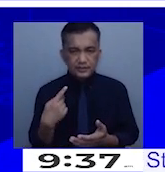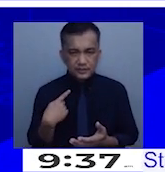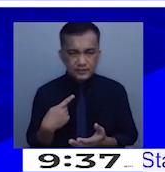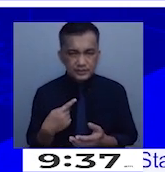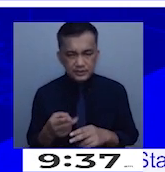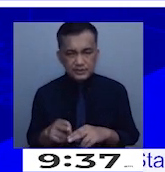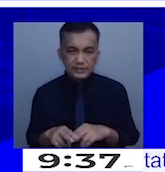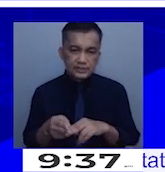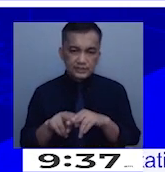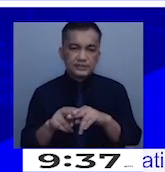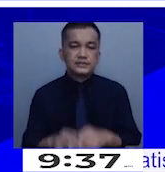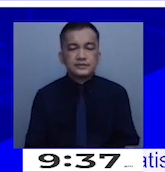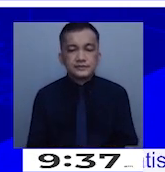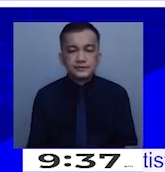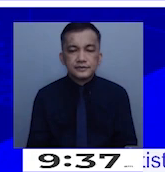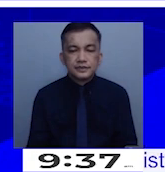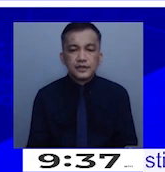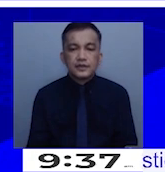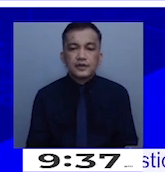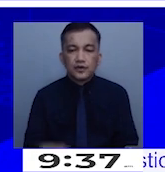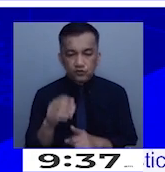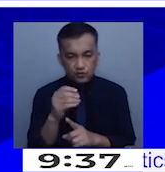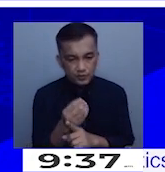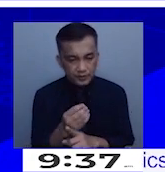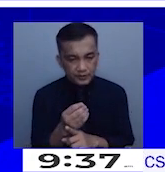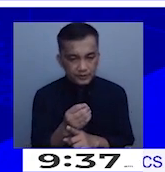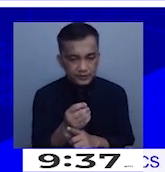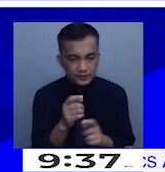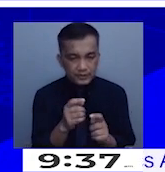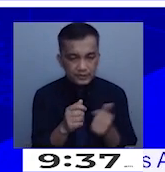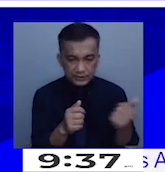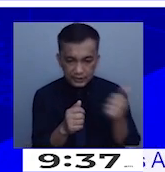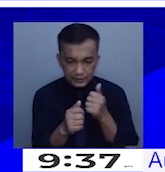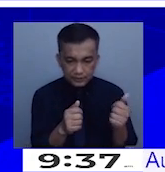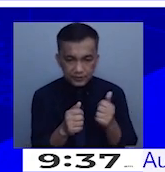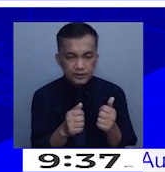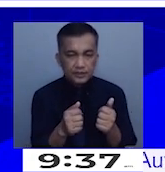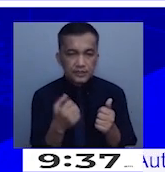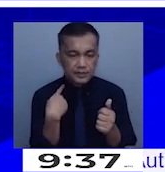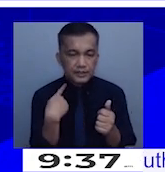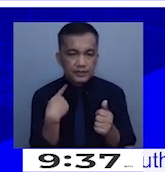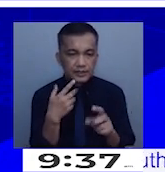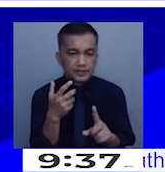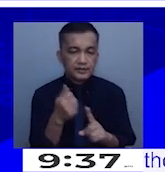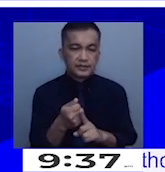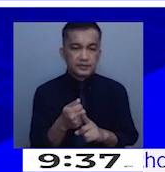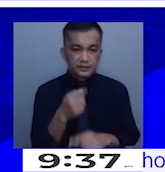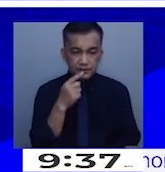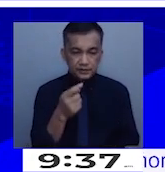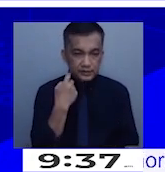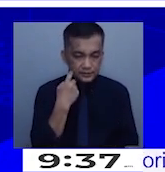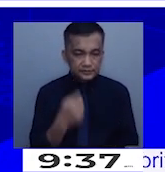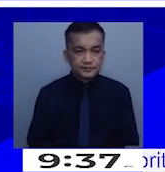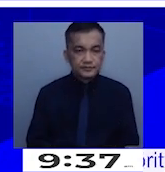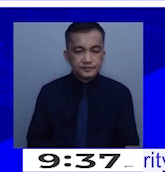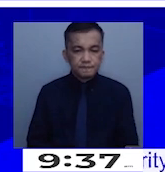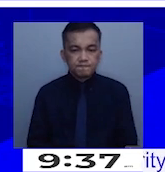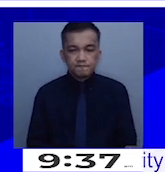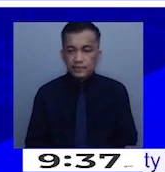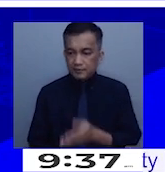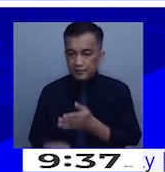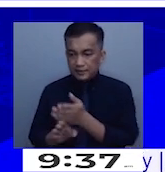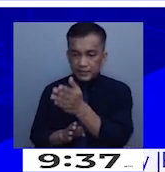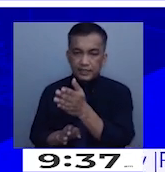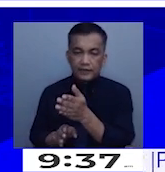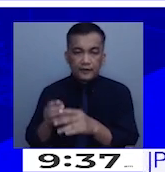increase sa October sa transport. transport. May effect yan. As mentioned kanina, may direct effect siya doon sa